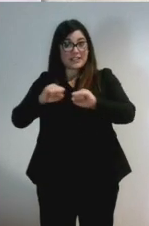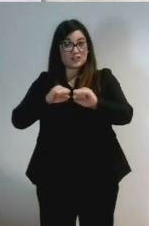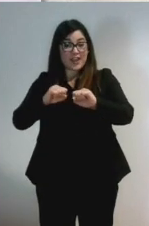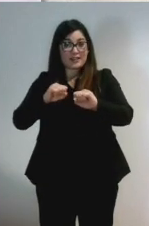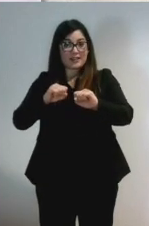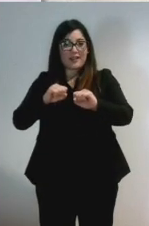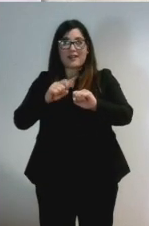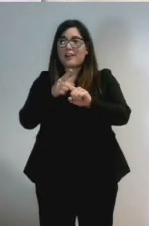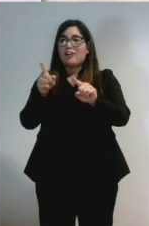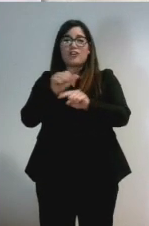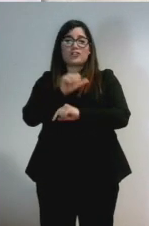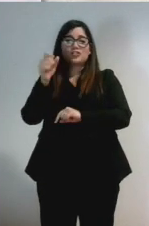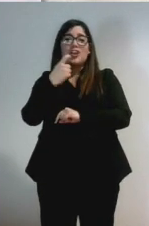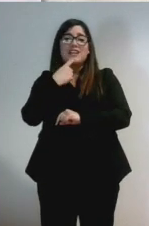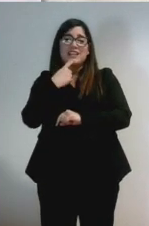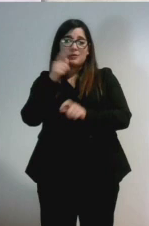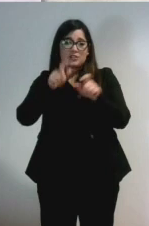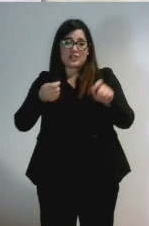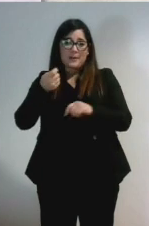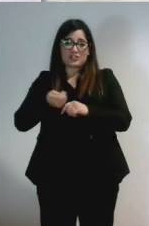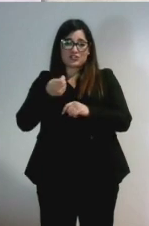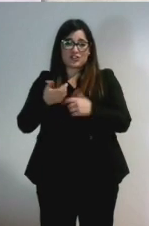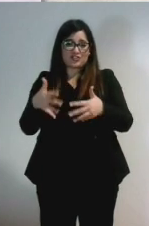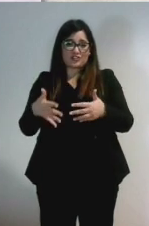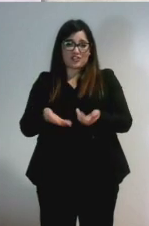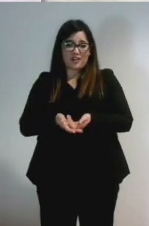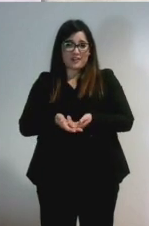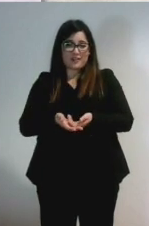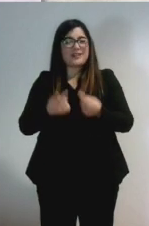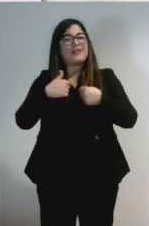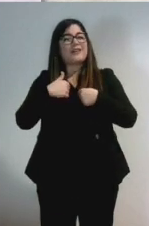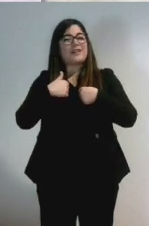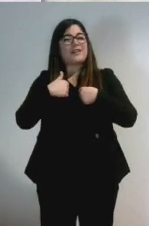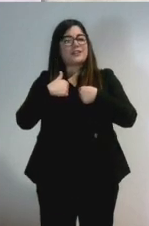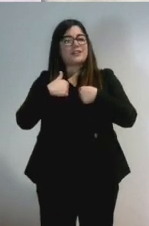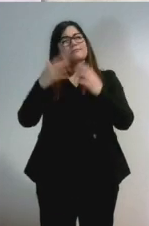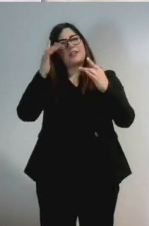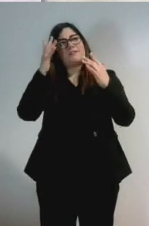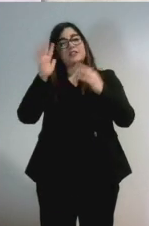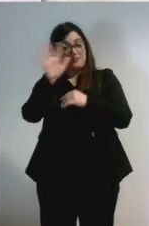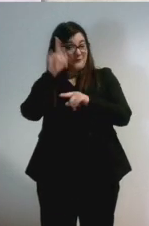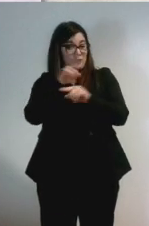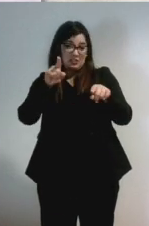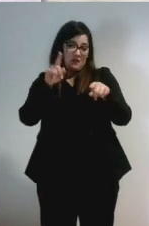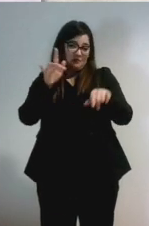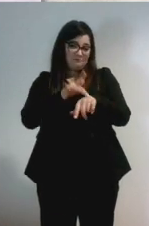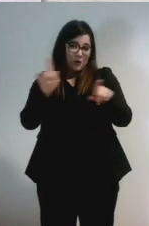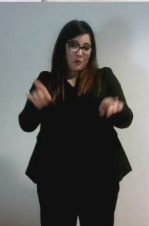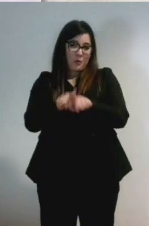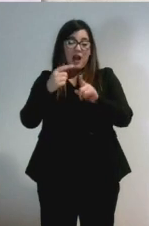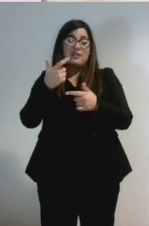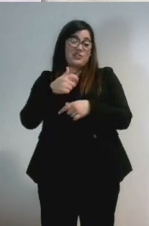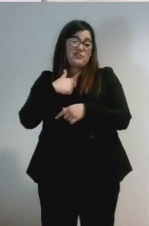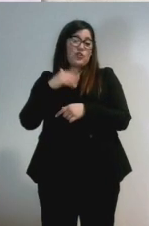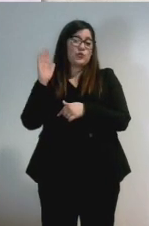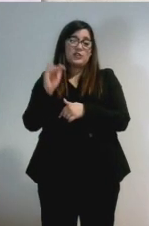di pensionati. Mi è capitato spesso di farmi una domanda, immagino sia capitata anche a voi, me la faccio ogni giorno quando